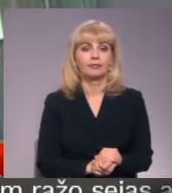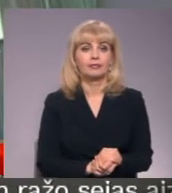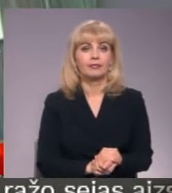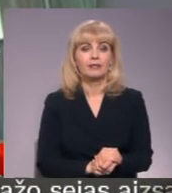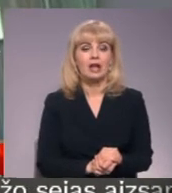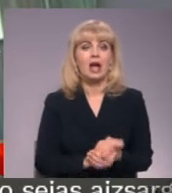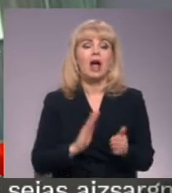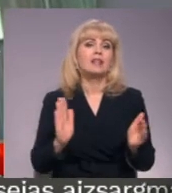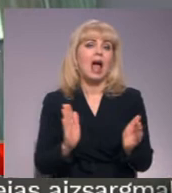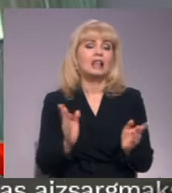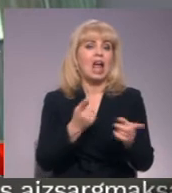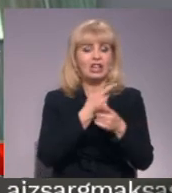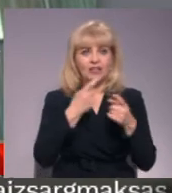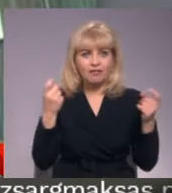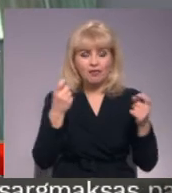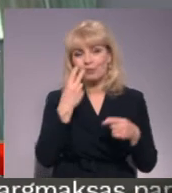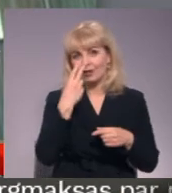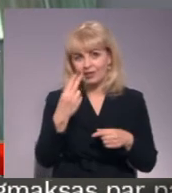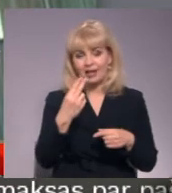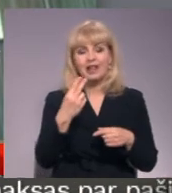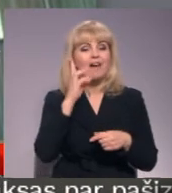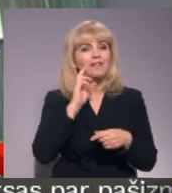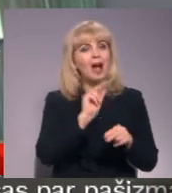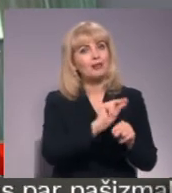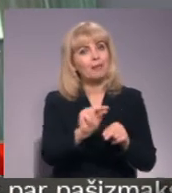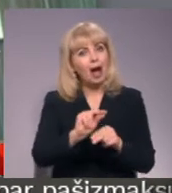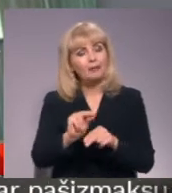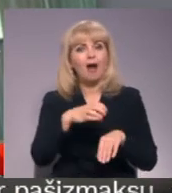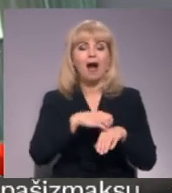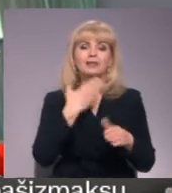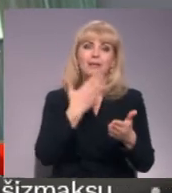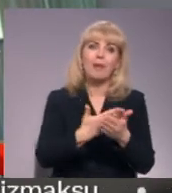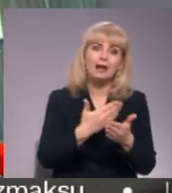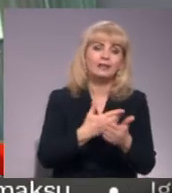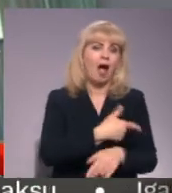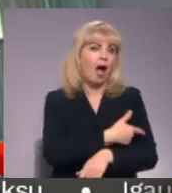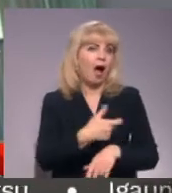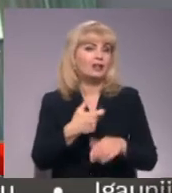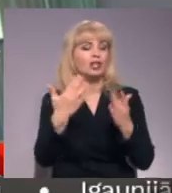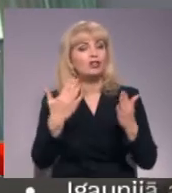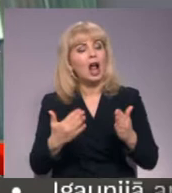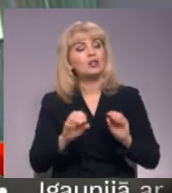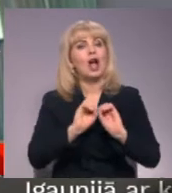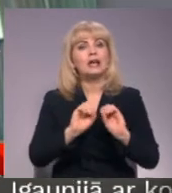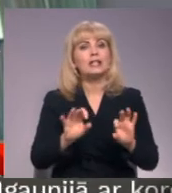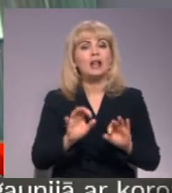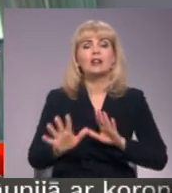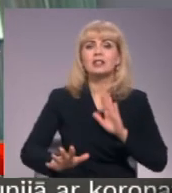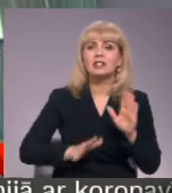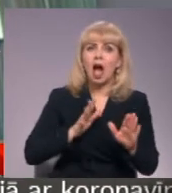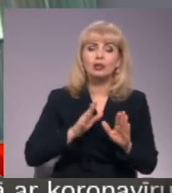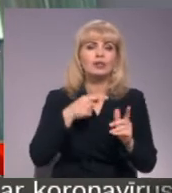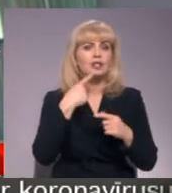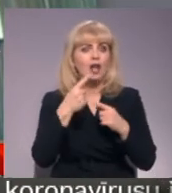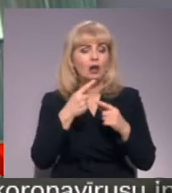Nelielā informatīvā klipiņā tagad vecākus māca, kā ārstam parādīt analīžu rezultātus un izskaidro, kā sagatavoties, lai